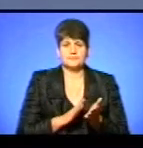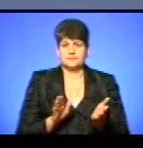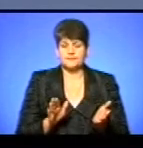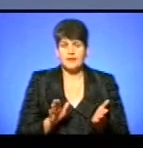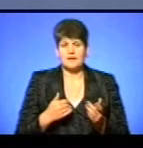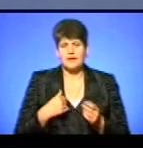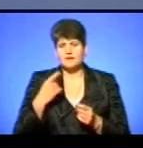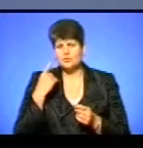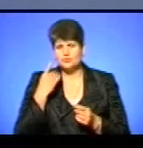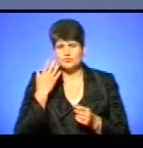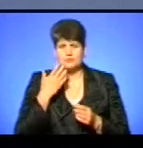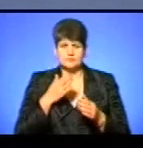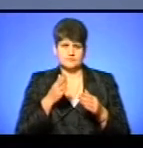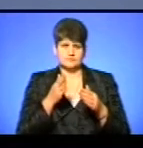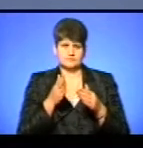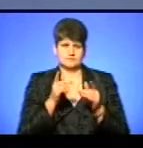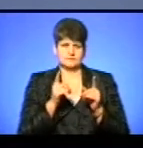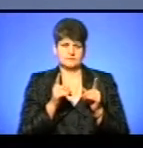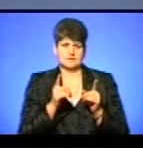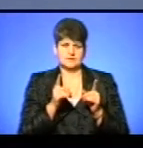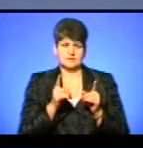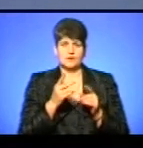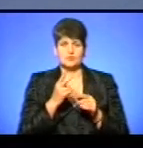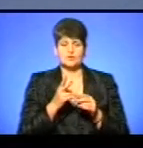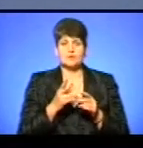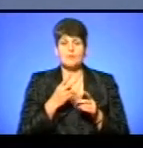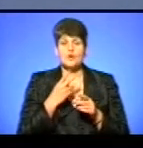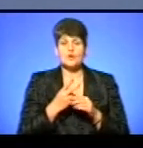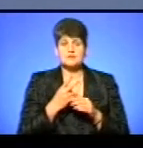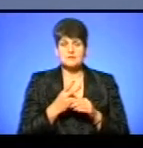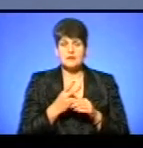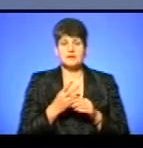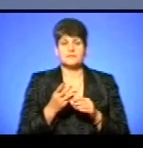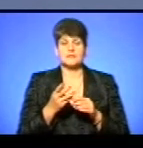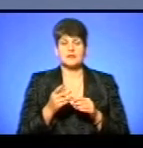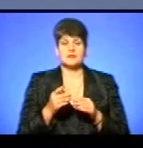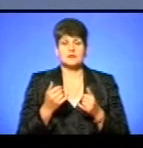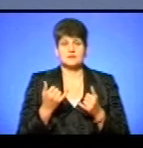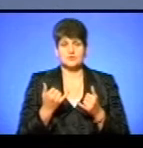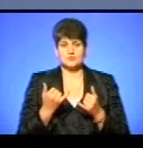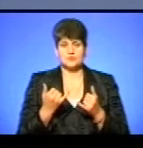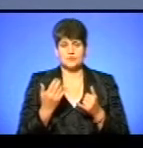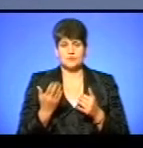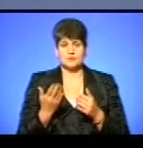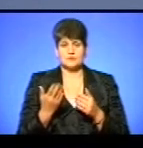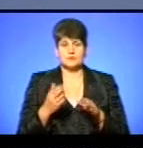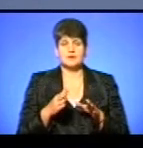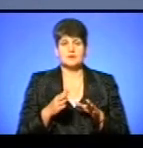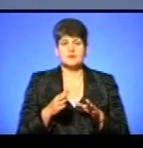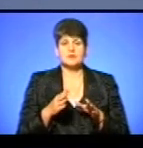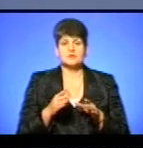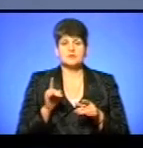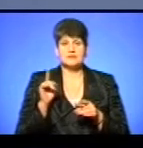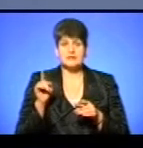Я думаю, коли оцей бар'єр, Західна Європа показала цей приклад, вона через це пройшла, і сьогодні на таких позиціях стоїть,